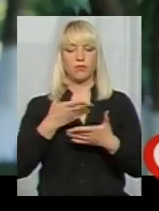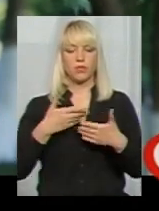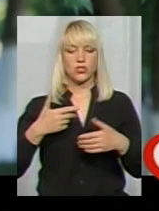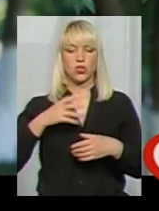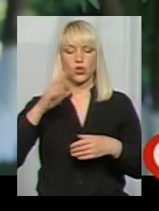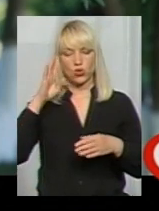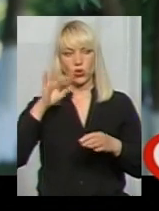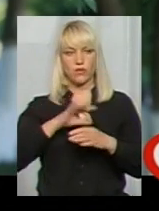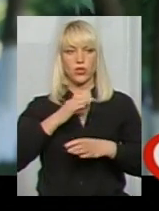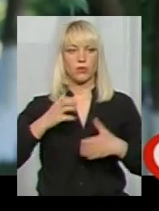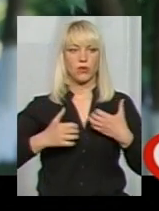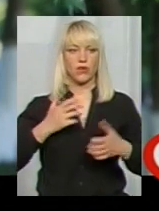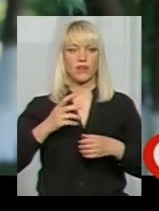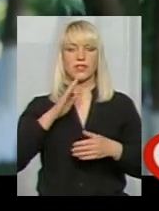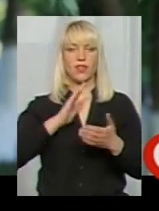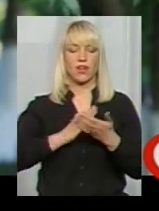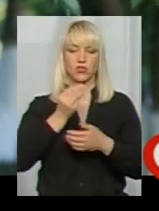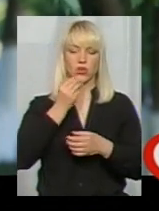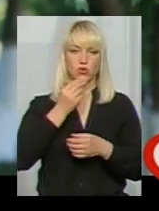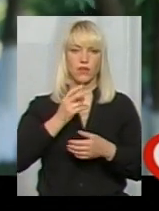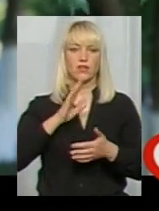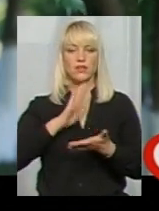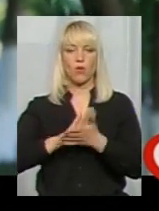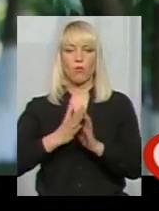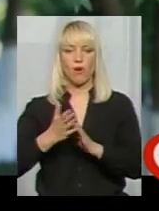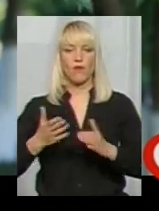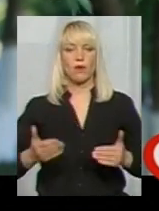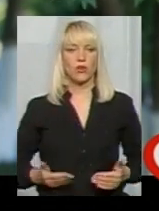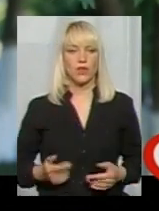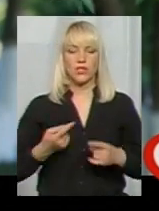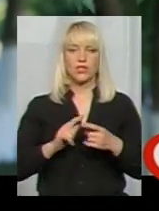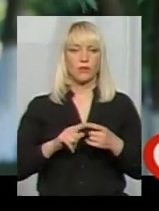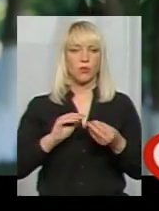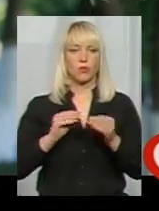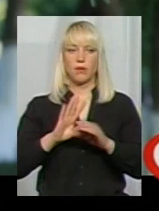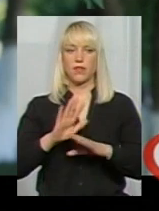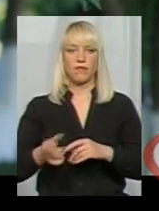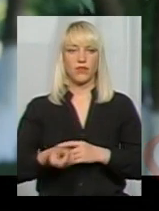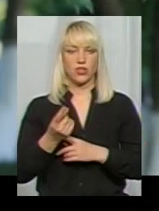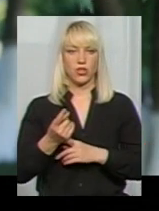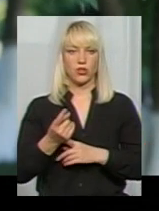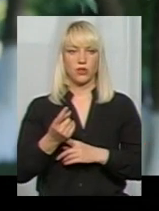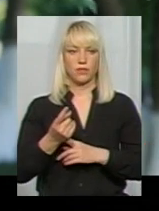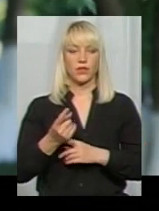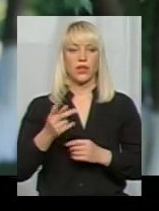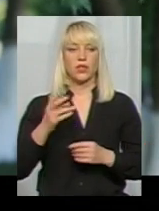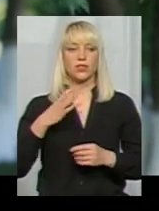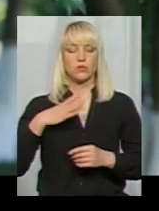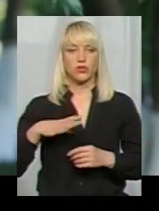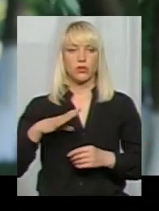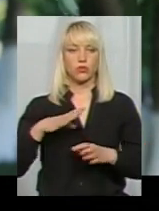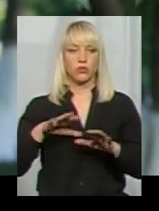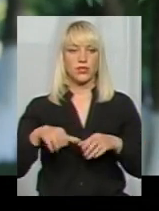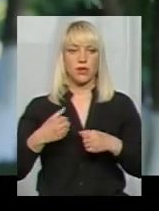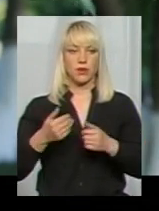хвилювалися за якість харчування, за умови проживання, але з тим взагалі проблем ніяких не виникло. Змушені були